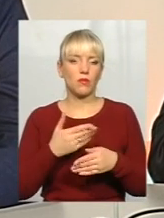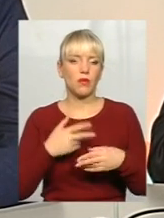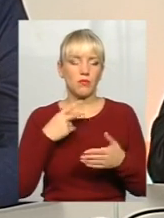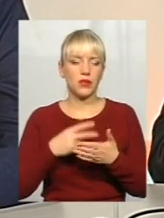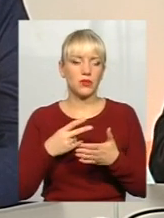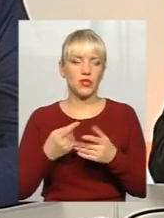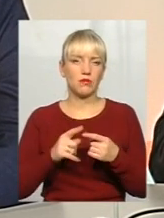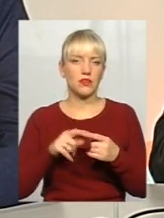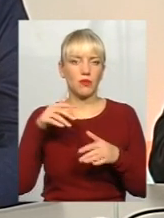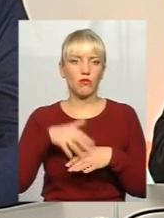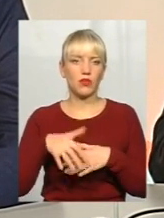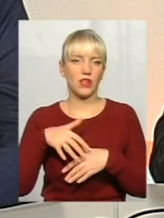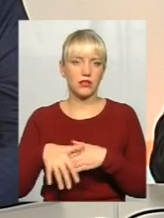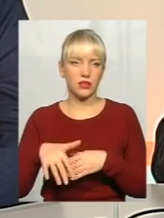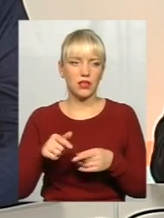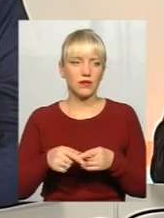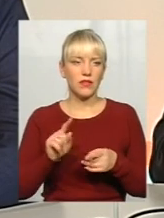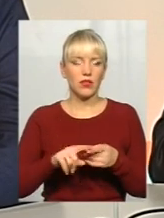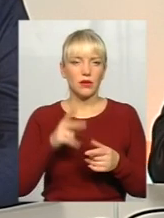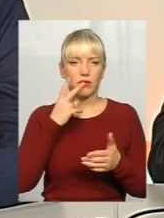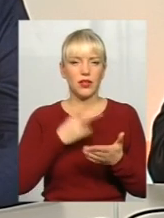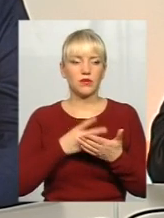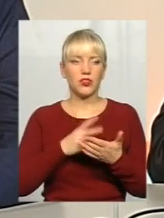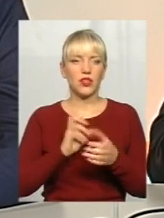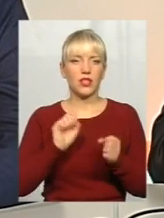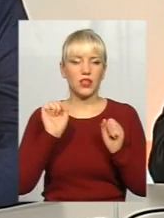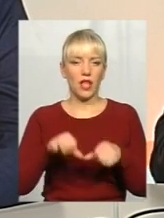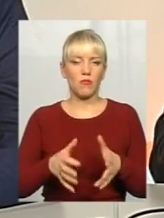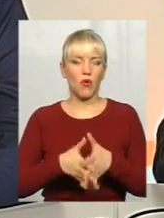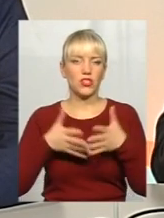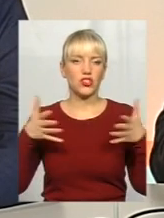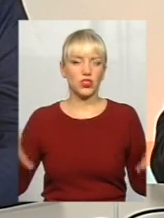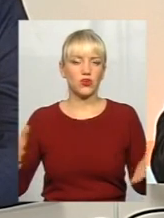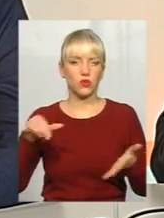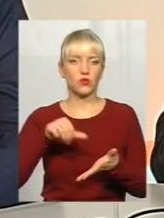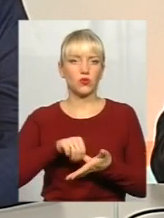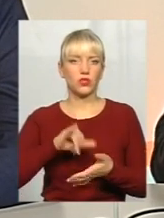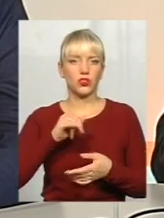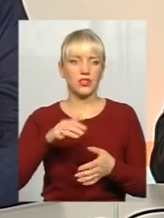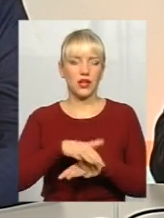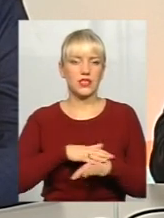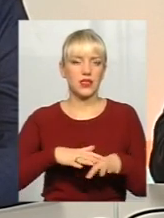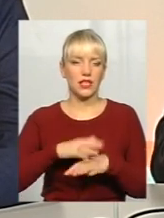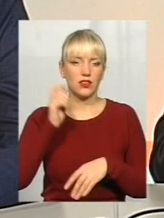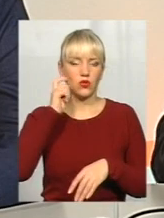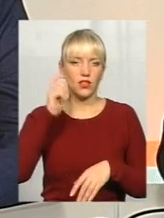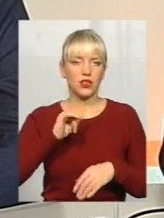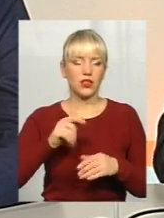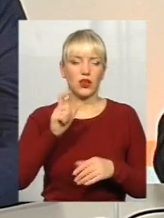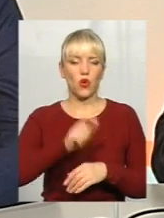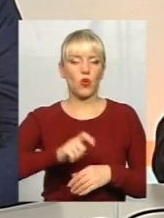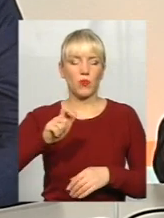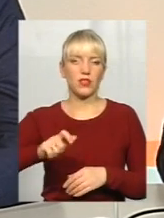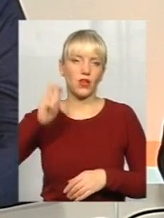значить, ці поняття, вони передбачають якомога ширшу участь населення країни, так, громадян країни